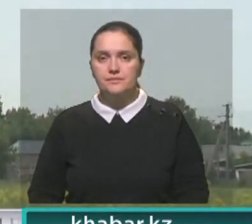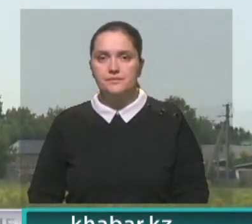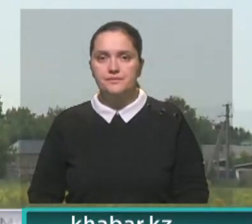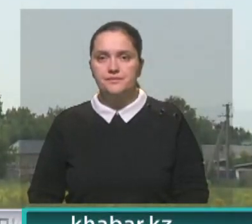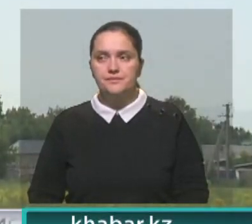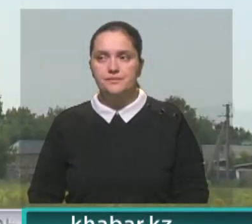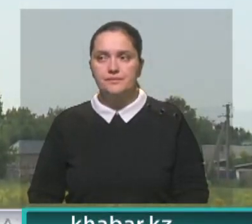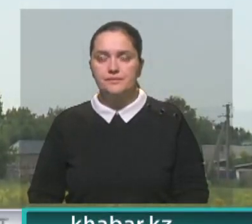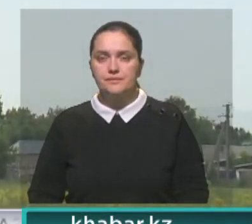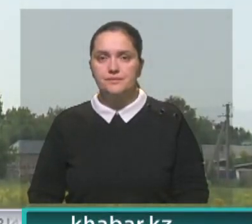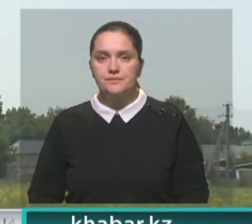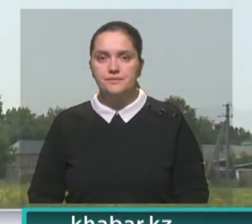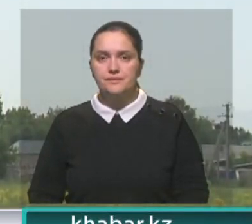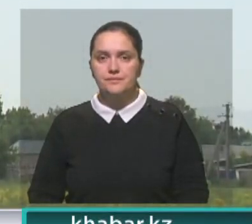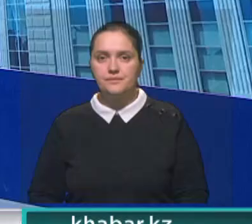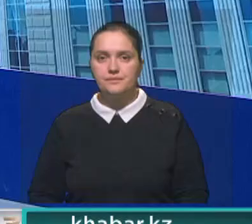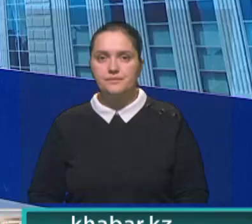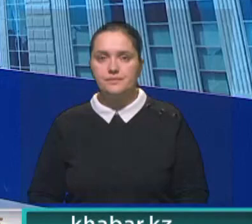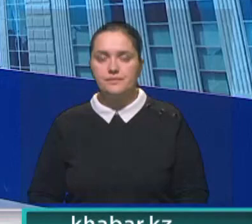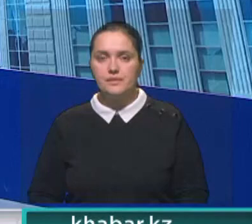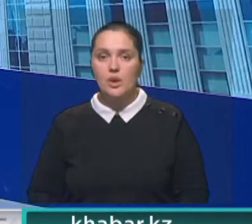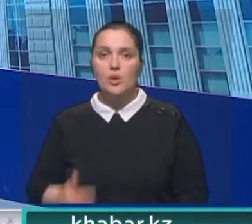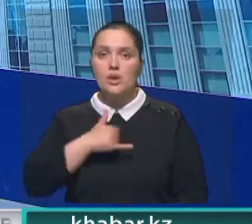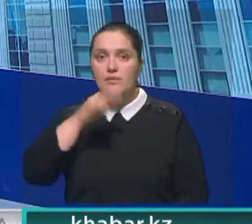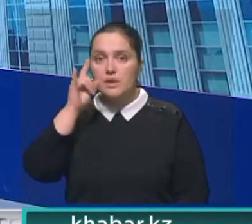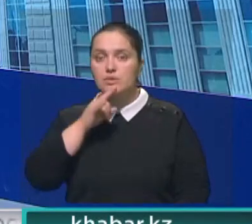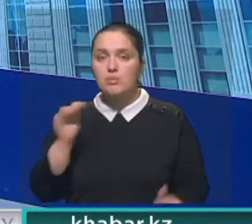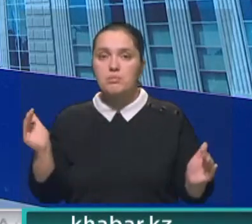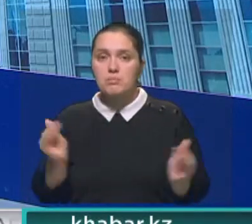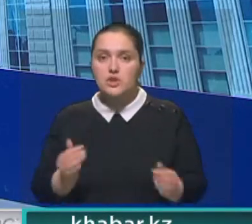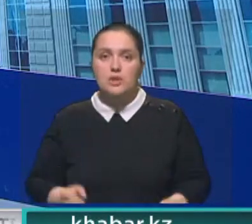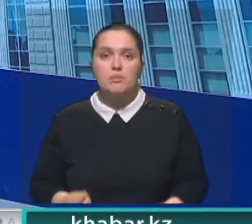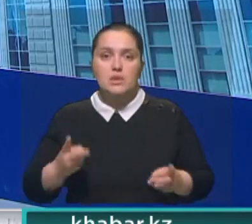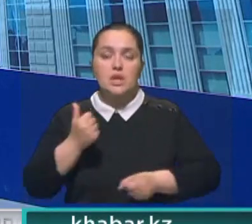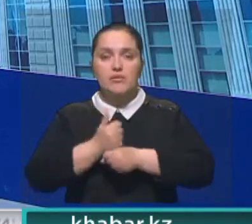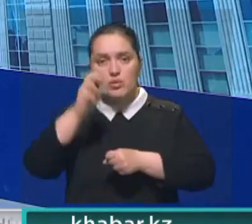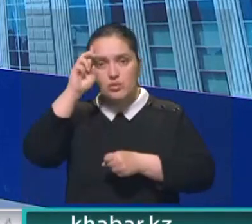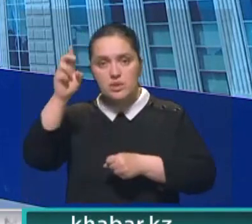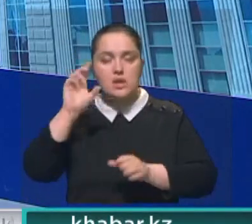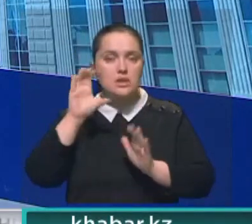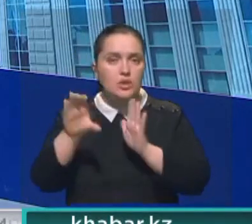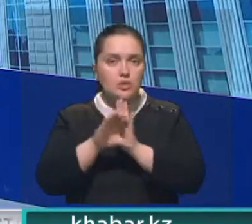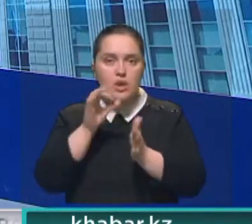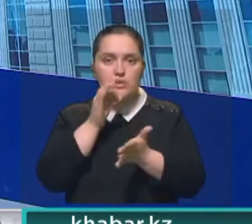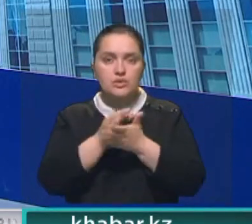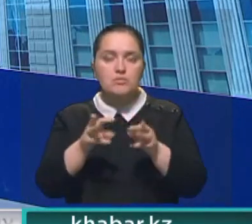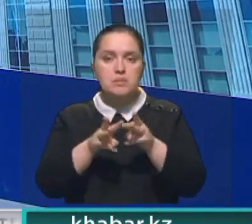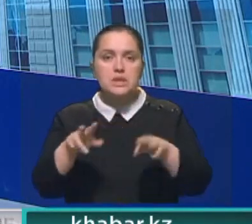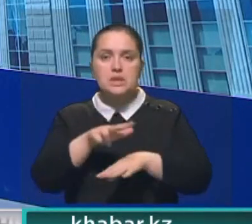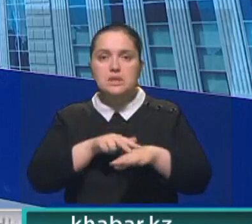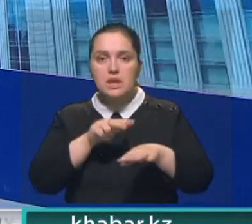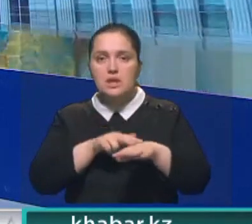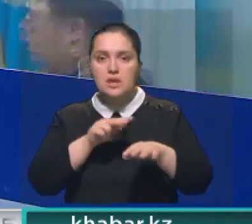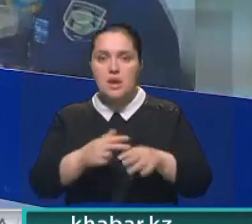Восточно-казахстанская область. В нашей стране стали меньше совершать преступлений. Глава государства заслушал отчет министра